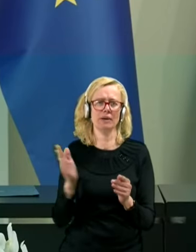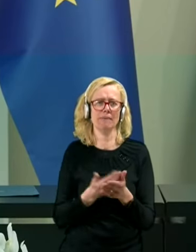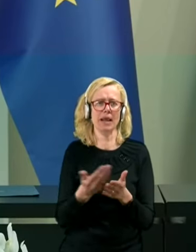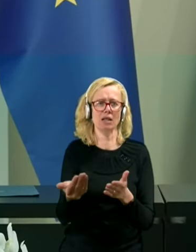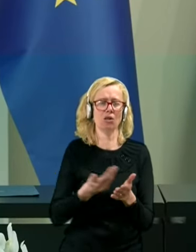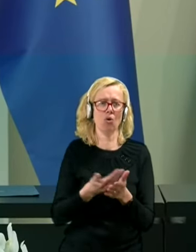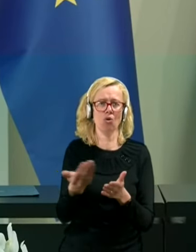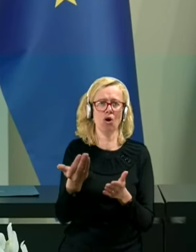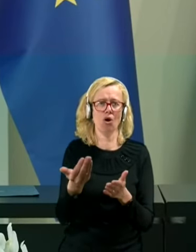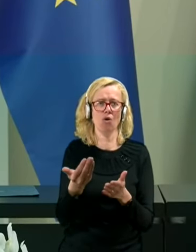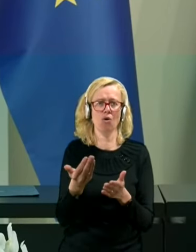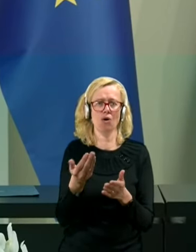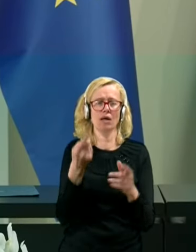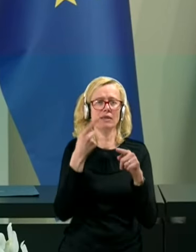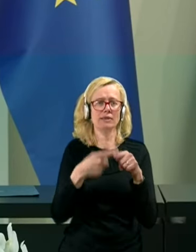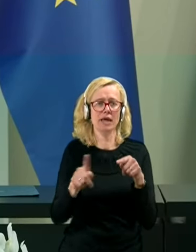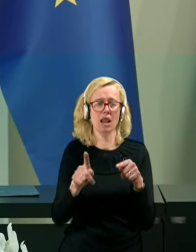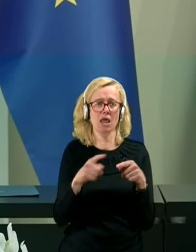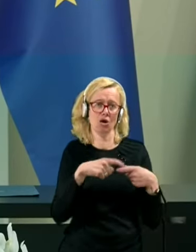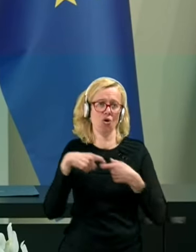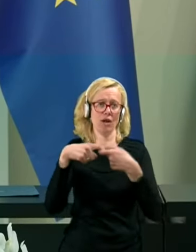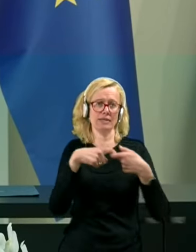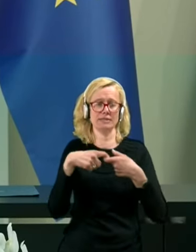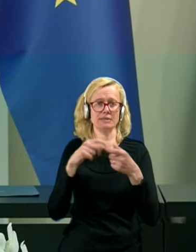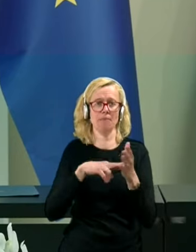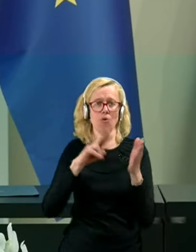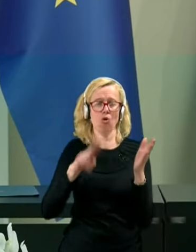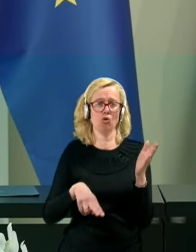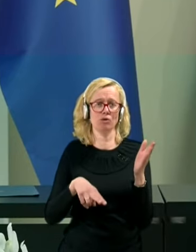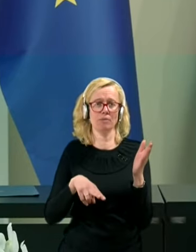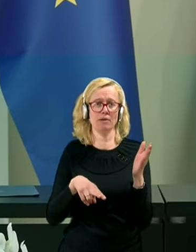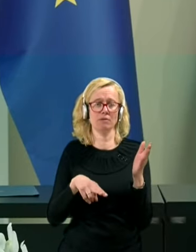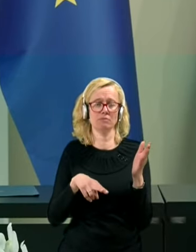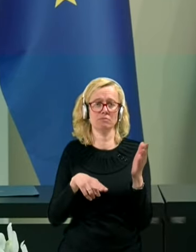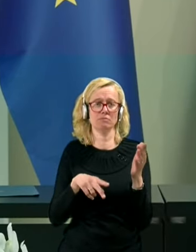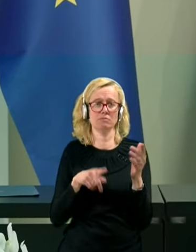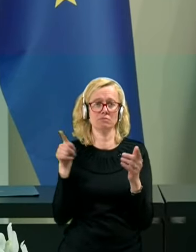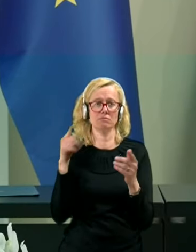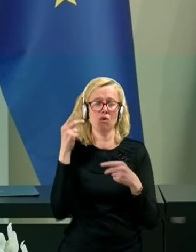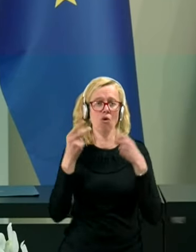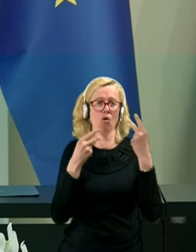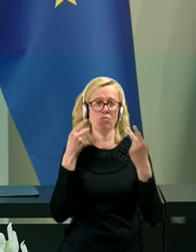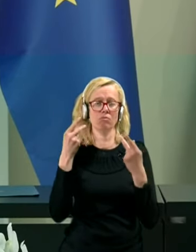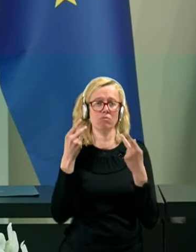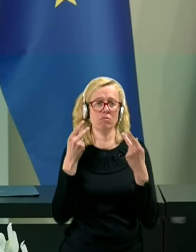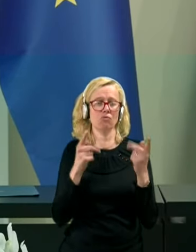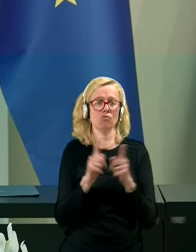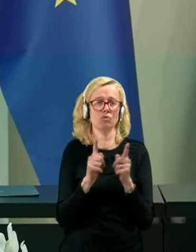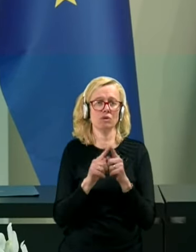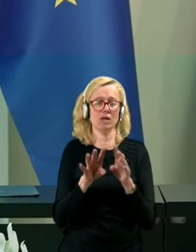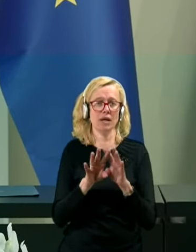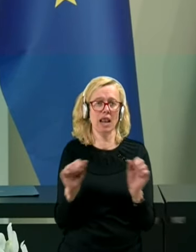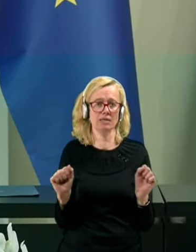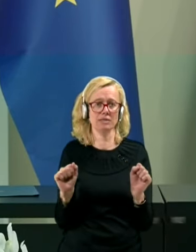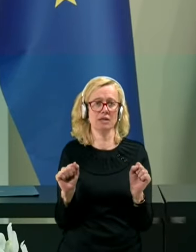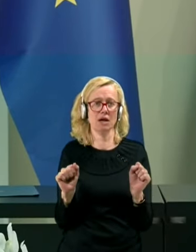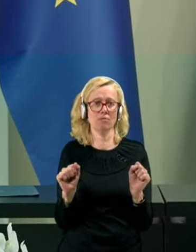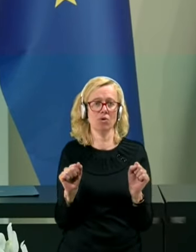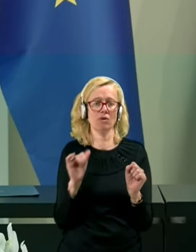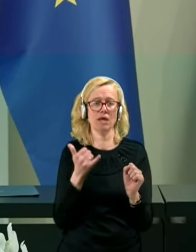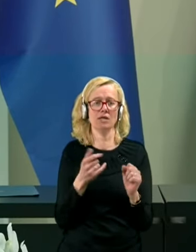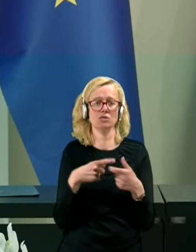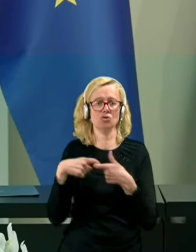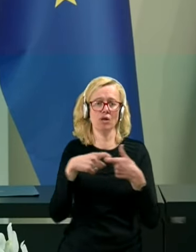ki so del koalicijske pogodbe obravnavano tudi realizirano, da je s koalicijsko